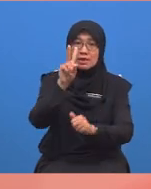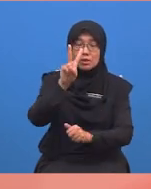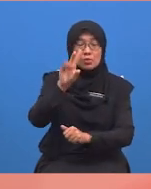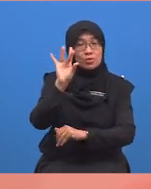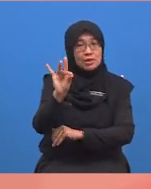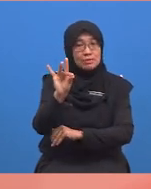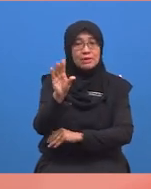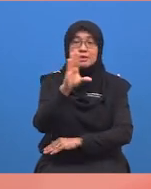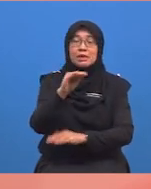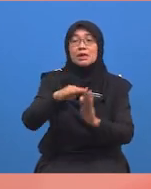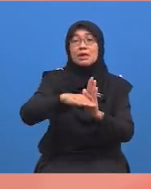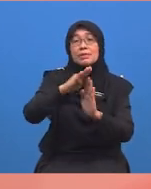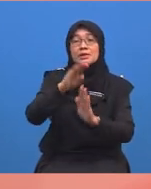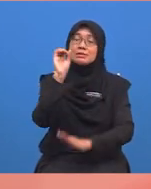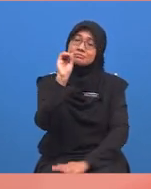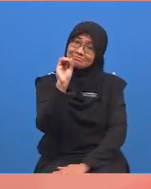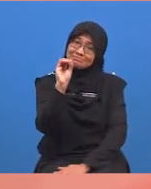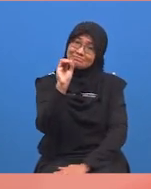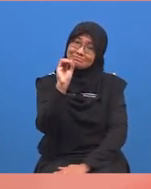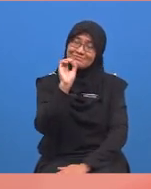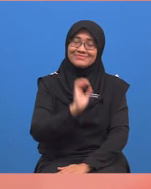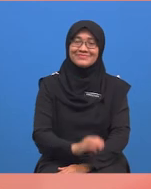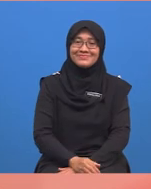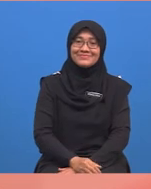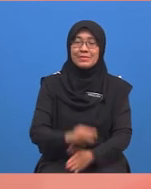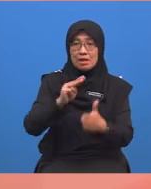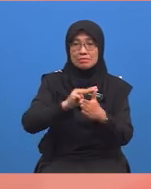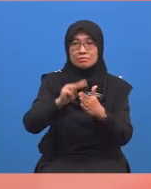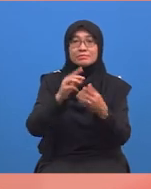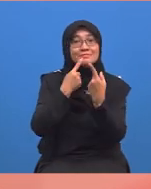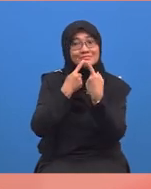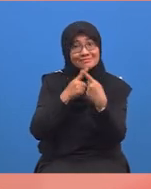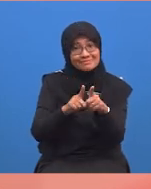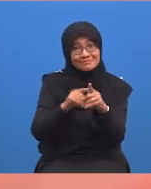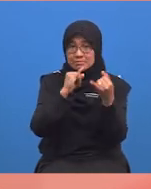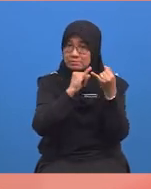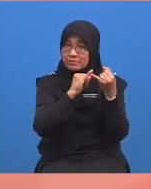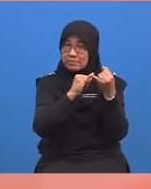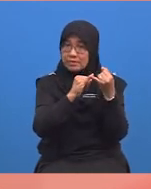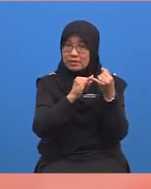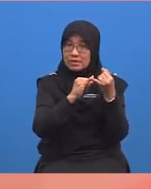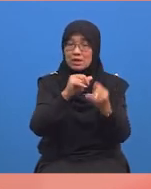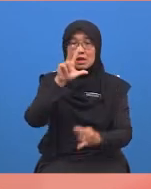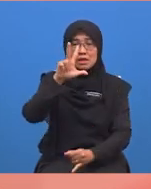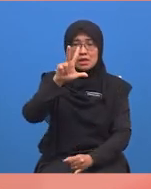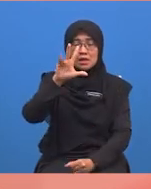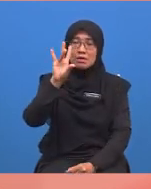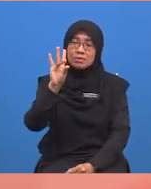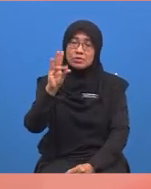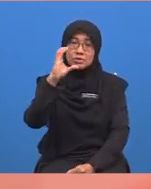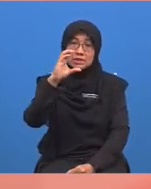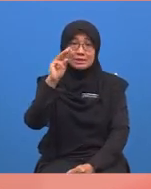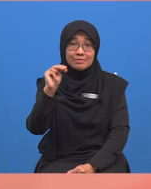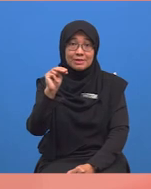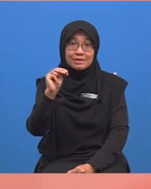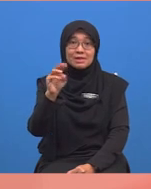dan bakinya adalah sifar. Maka, jawapan akhirnya ialah tiga puluh tujuh sentimeter